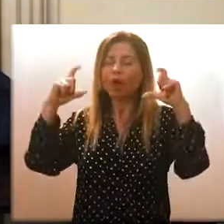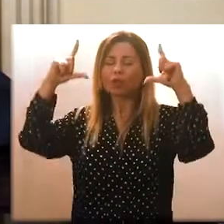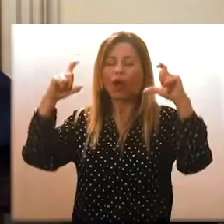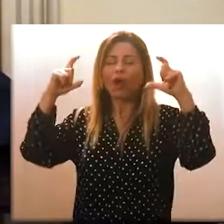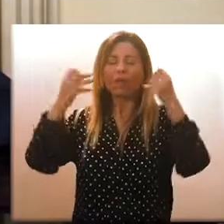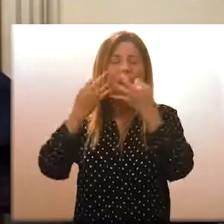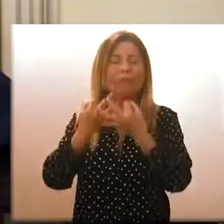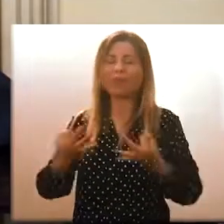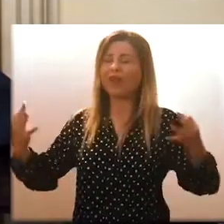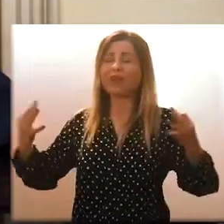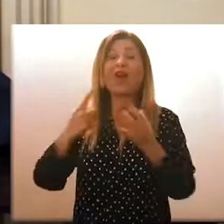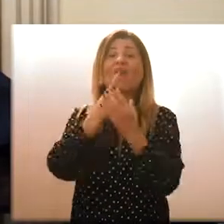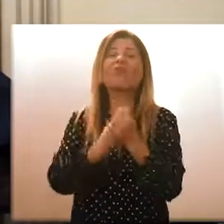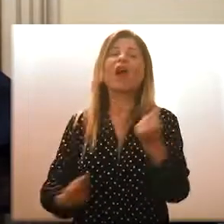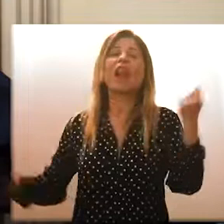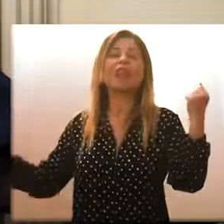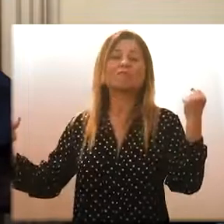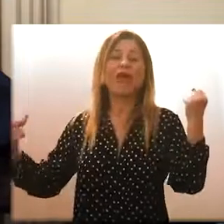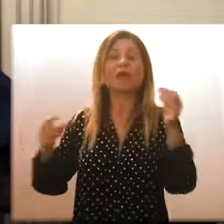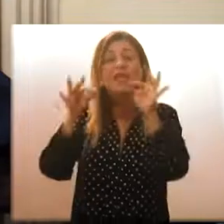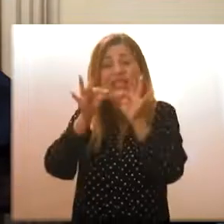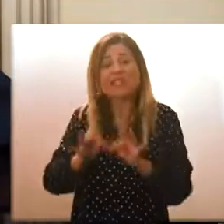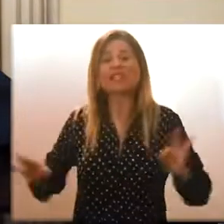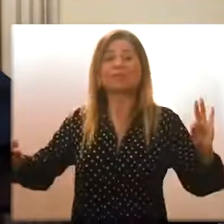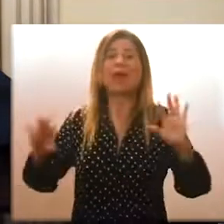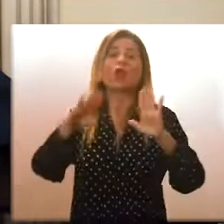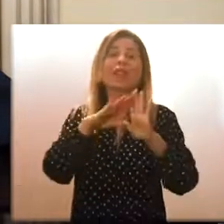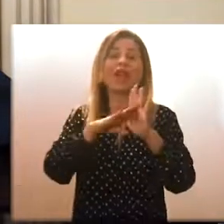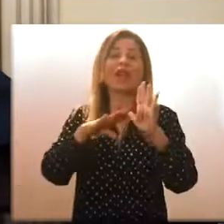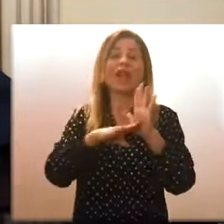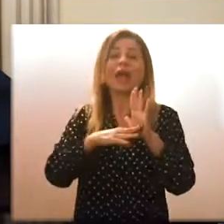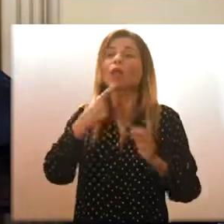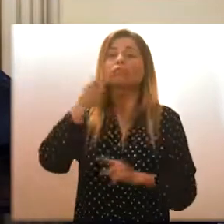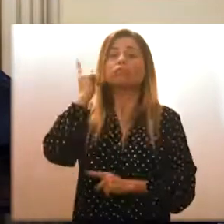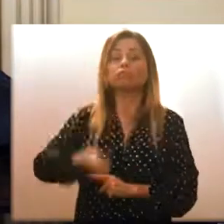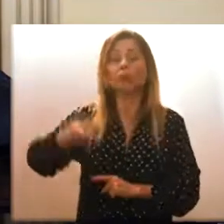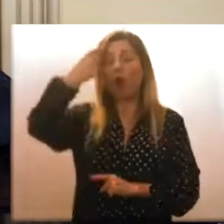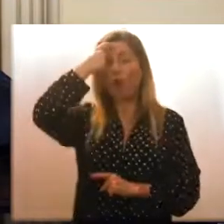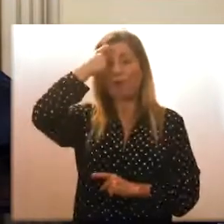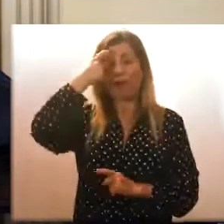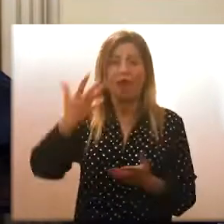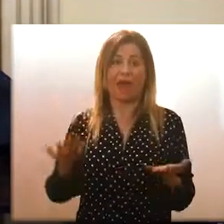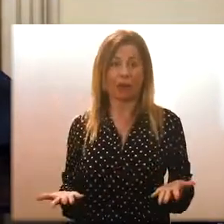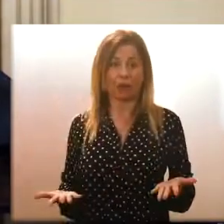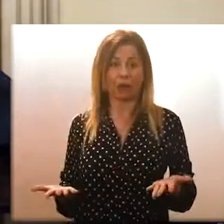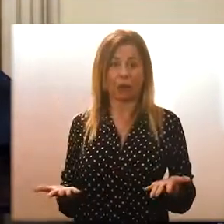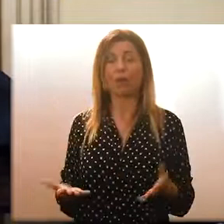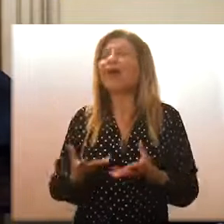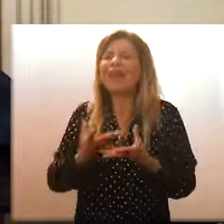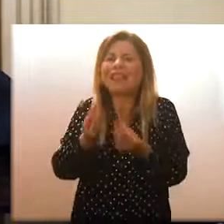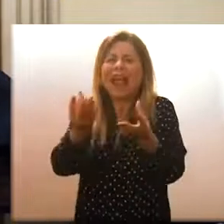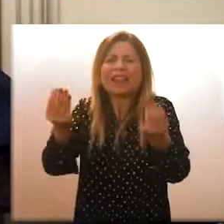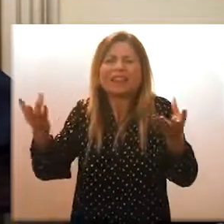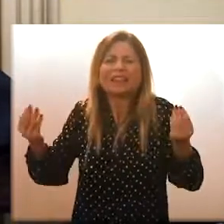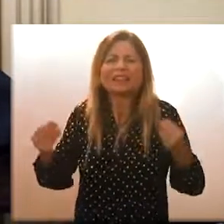del rispetto dei decreti governativi e delle ordinanze regionali. Se tantissime